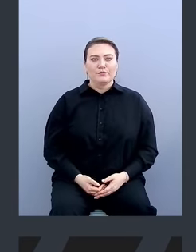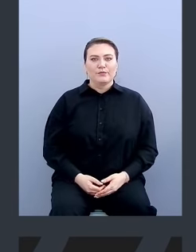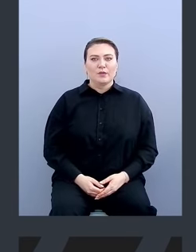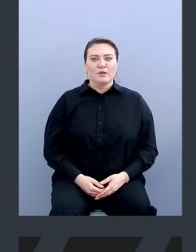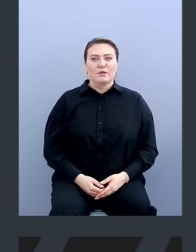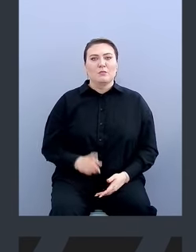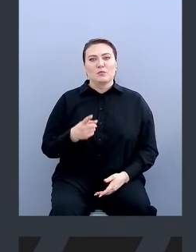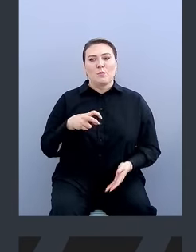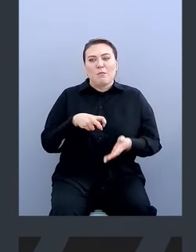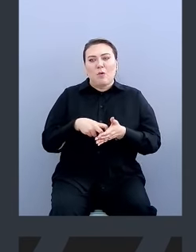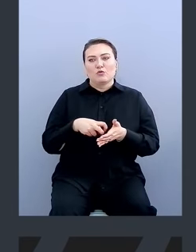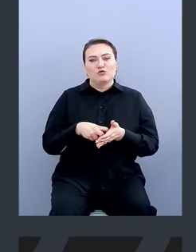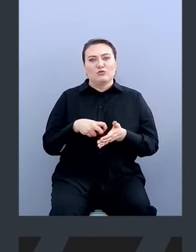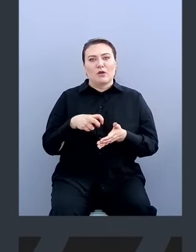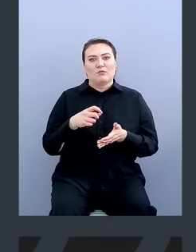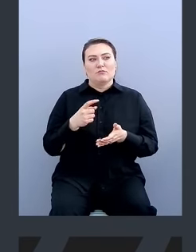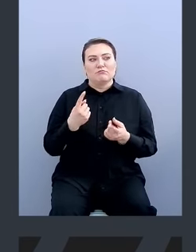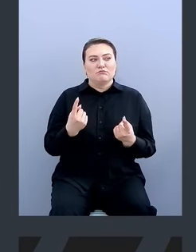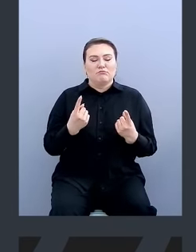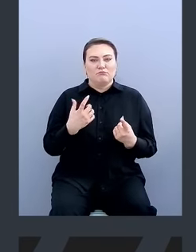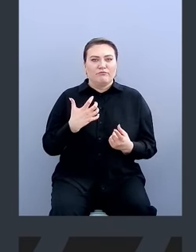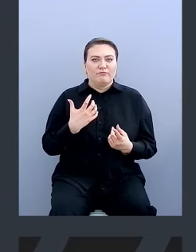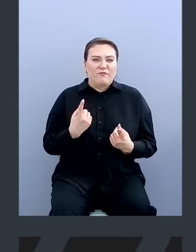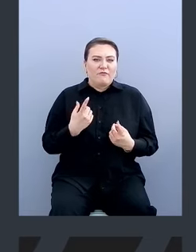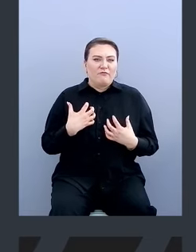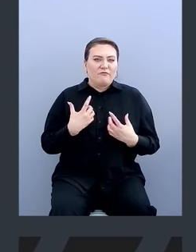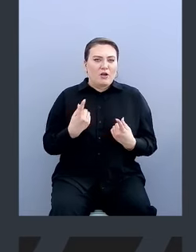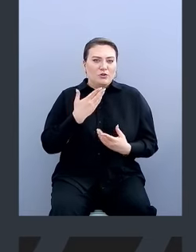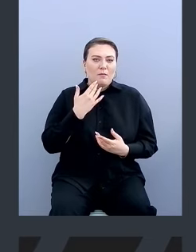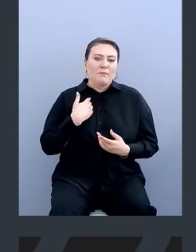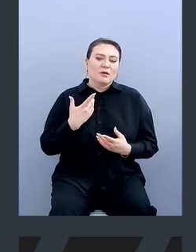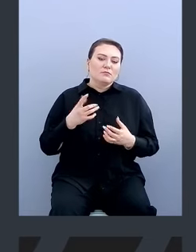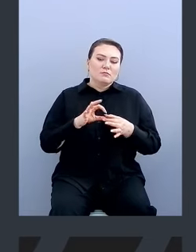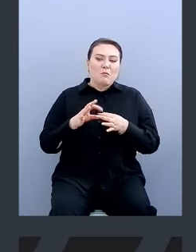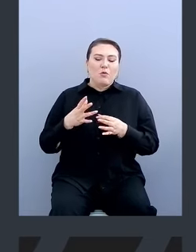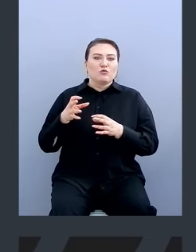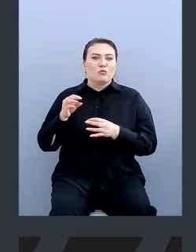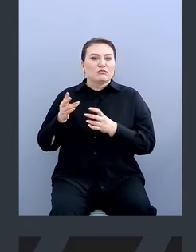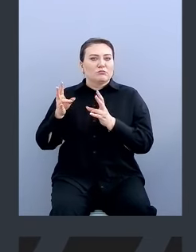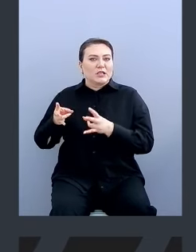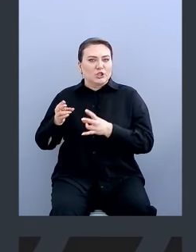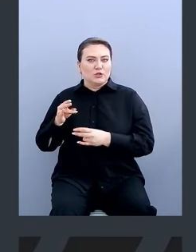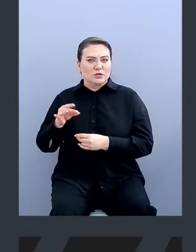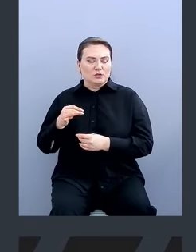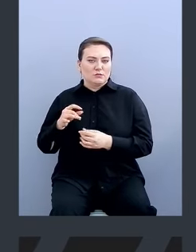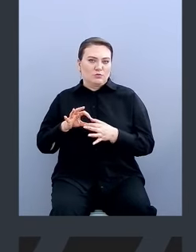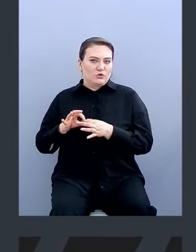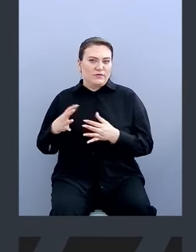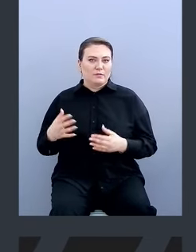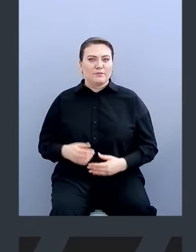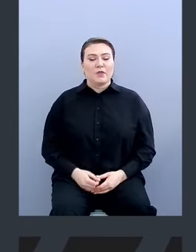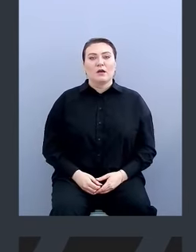потому что… ну, почта не такой важный. То есть мы идем от критичности. Просто у меня как раз к этому был вопрос. Например,